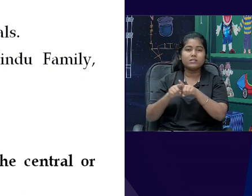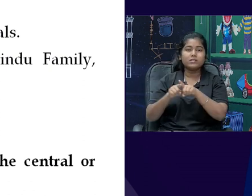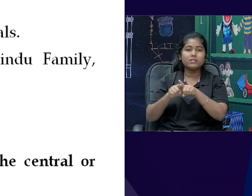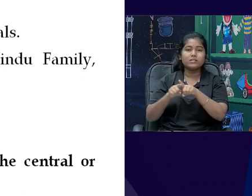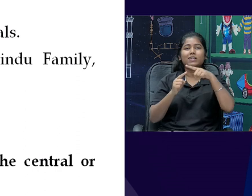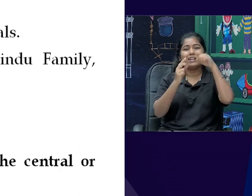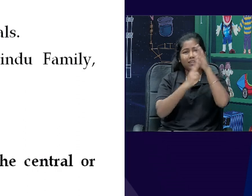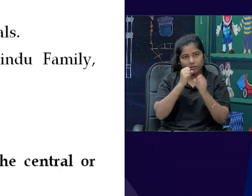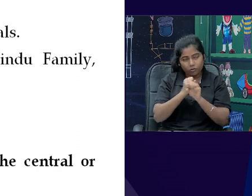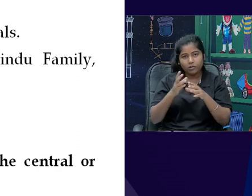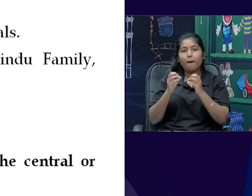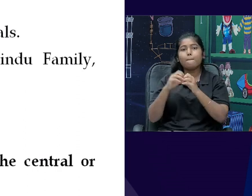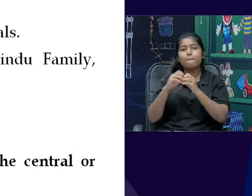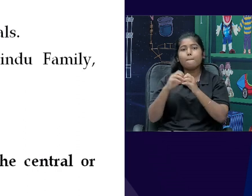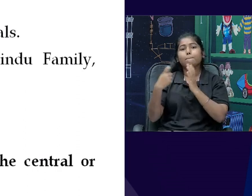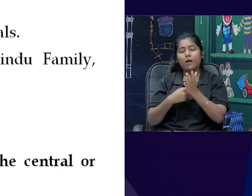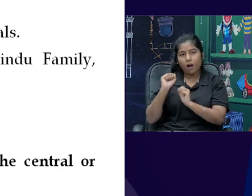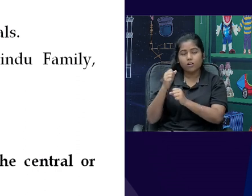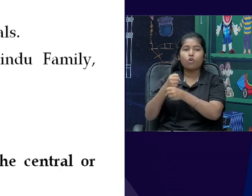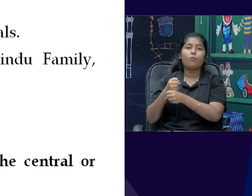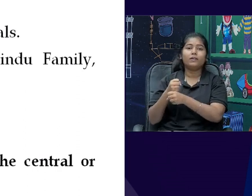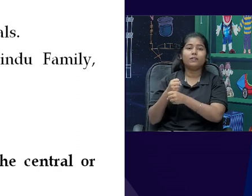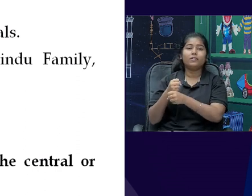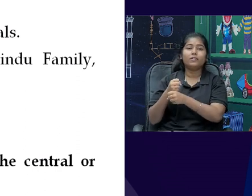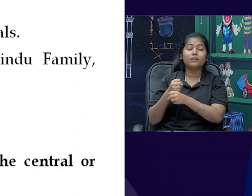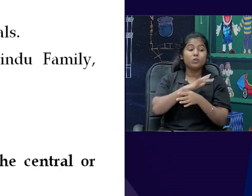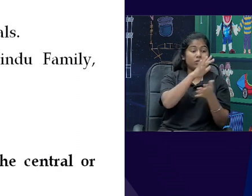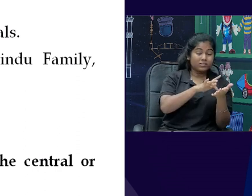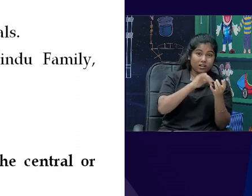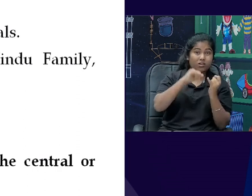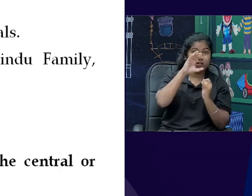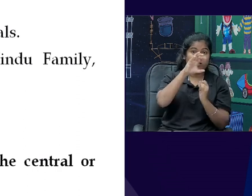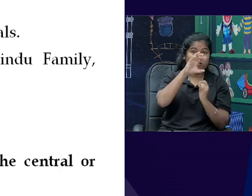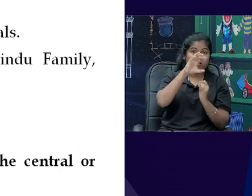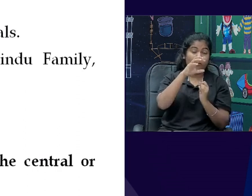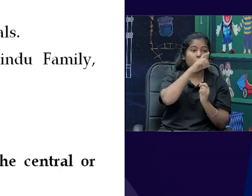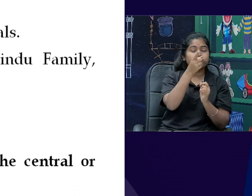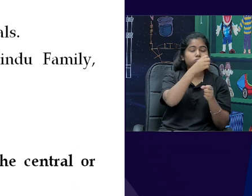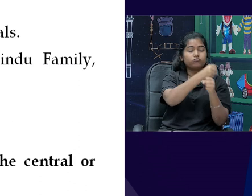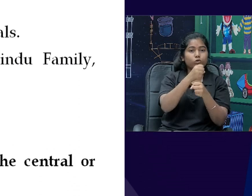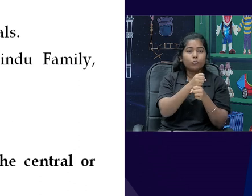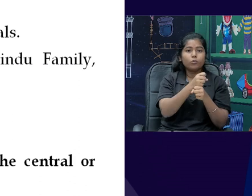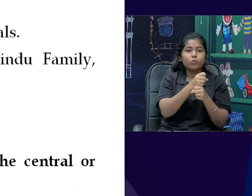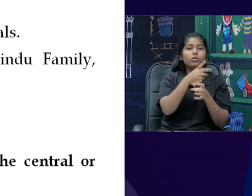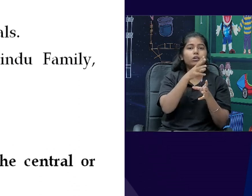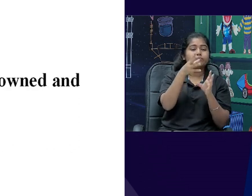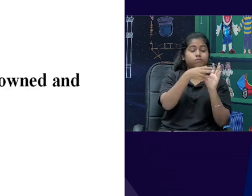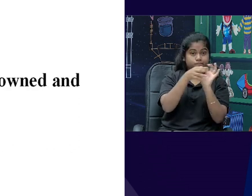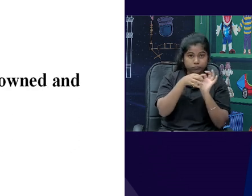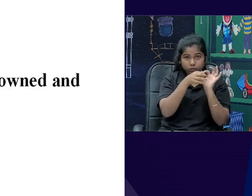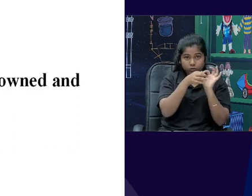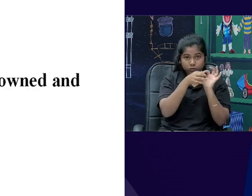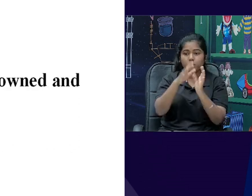या Bihar की government, उनके साथ tie-up करके central government, state governments, पुब्लिक सेक्टर में कुछ business enterprises